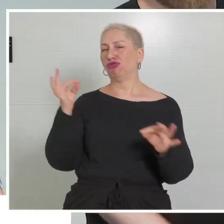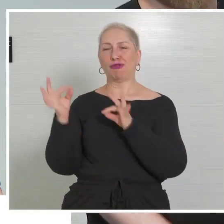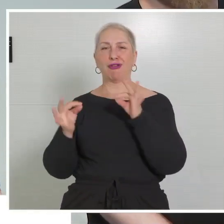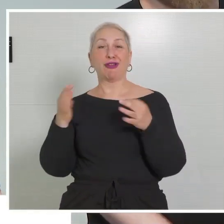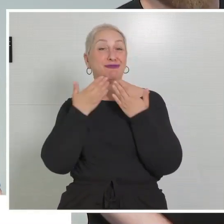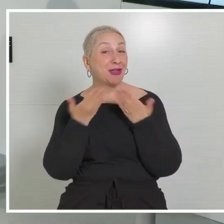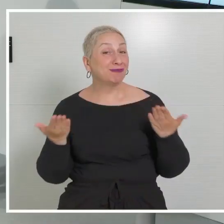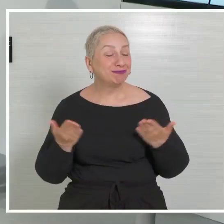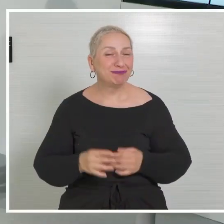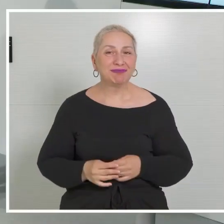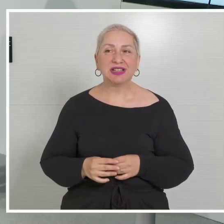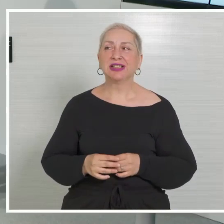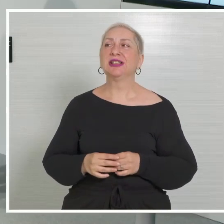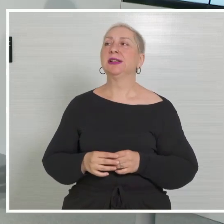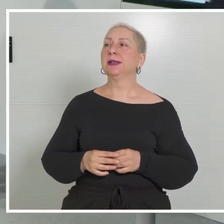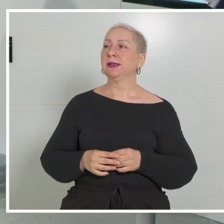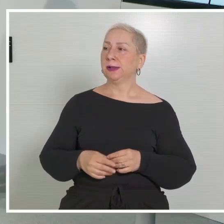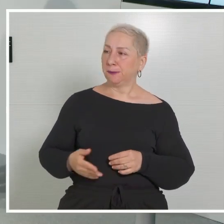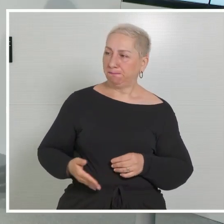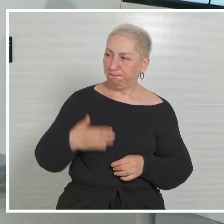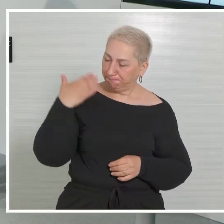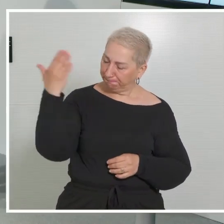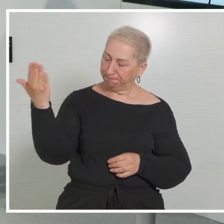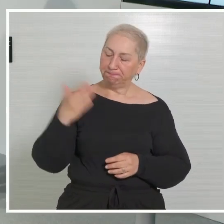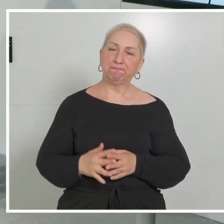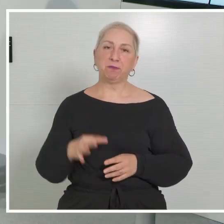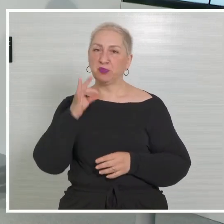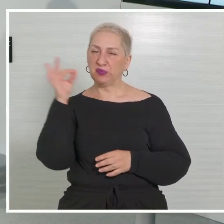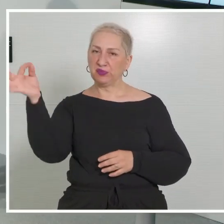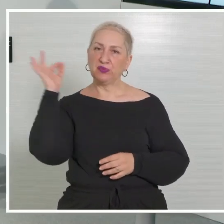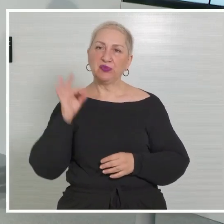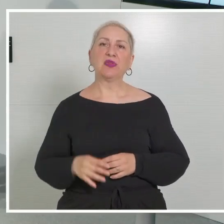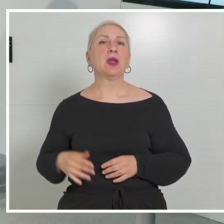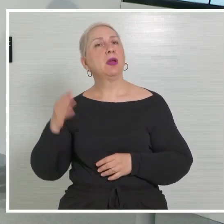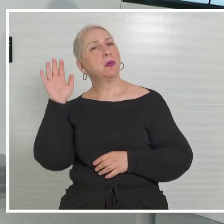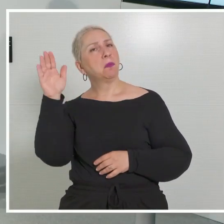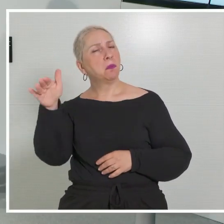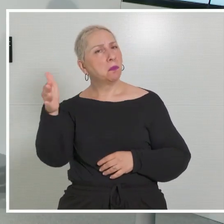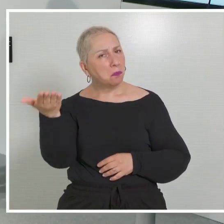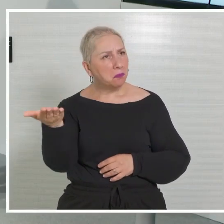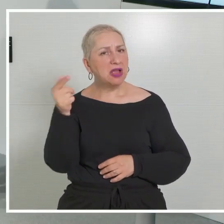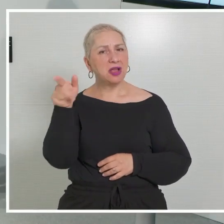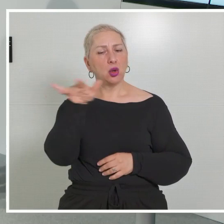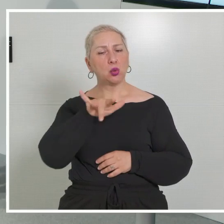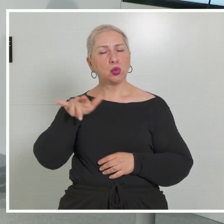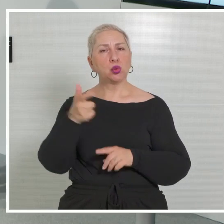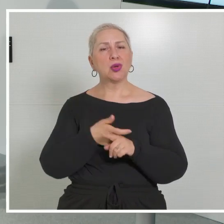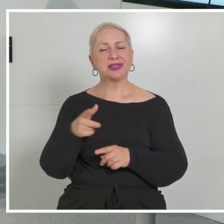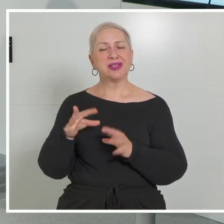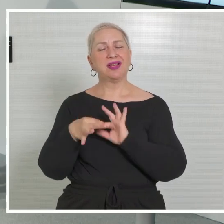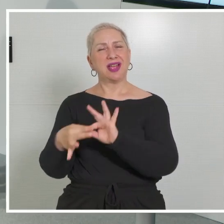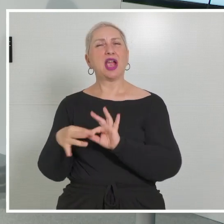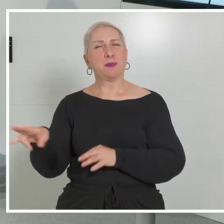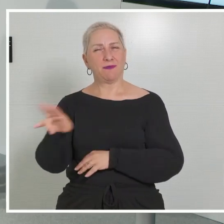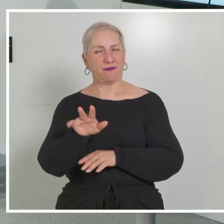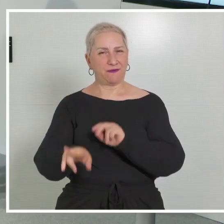Dankeschön. Vielen Dank. Bitte sehr. Fragen zum Zivildienst. Frau Staatssekretärin, dieser Grundkurs im Bereich Pflege, gibt